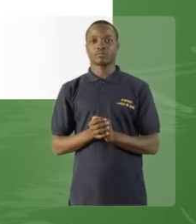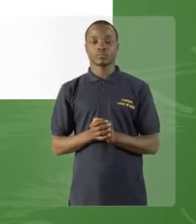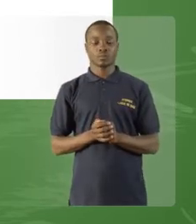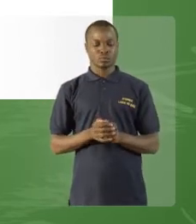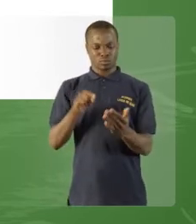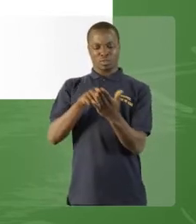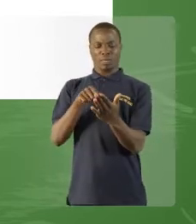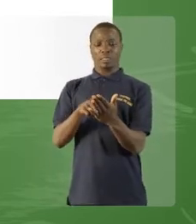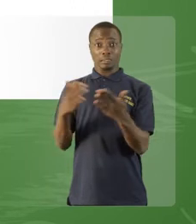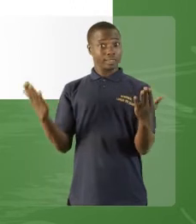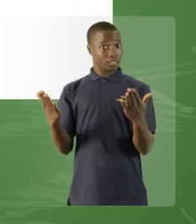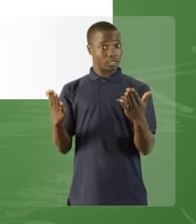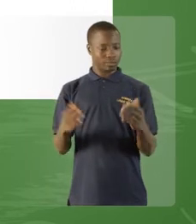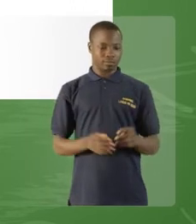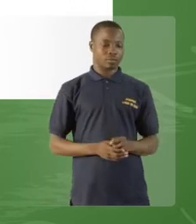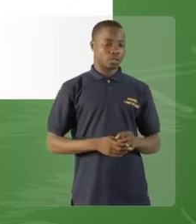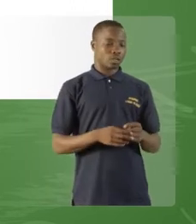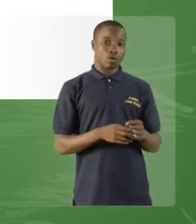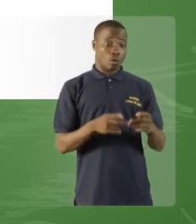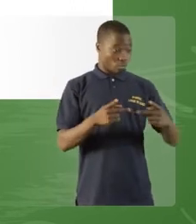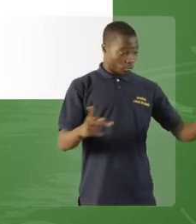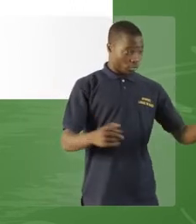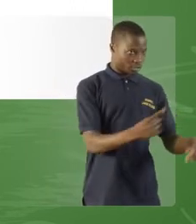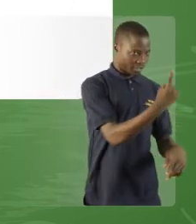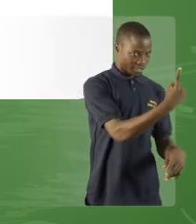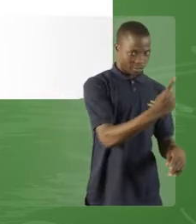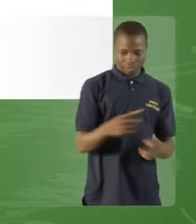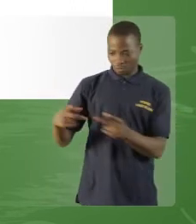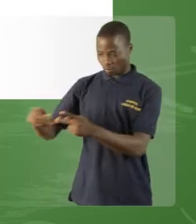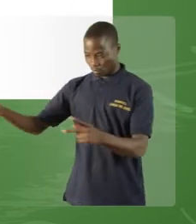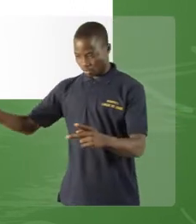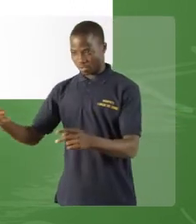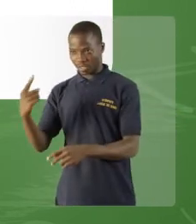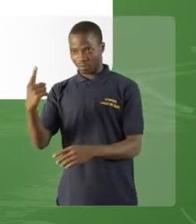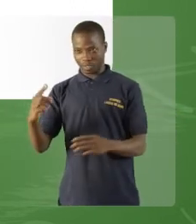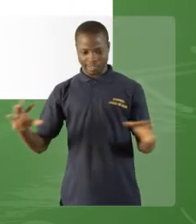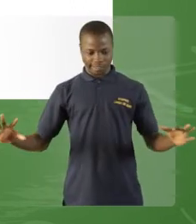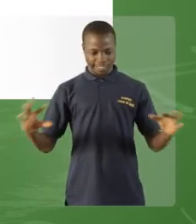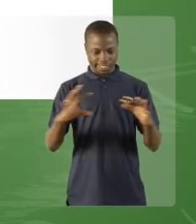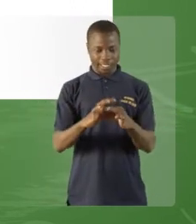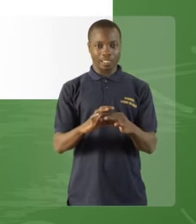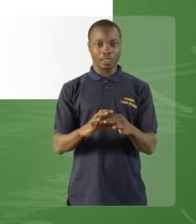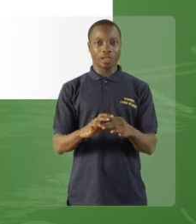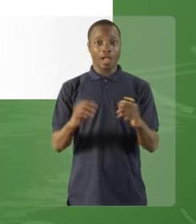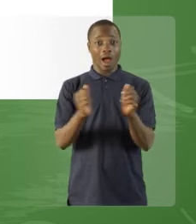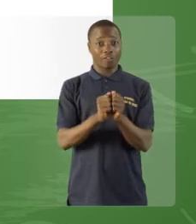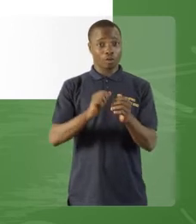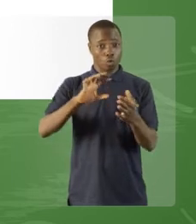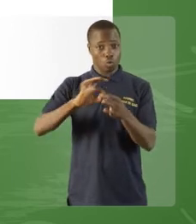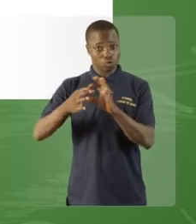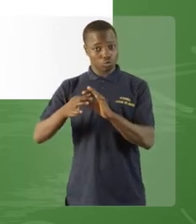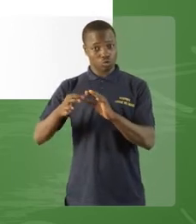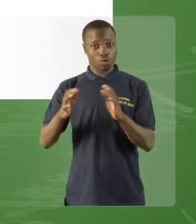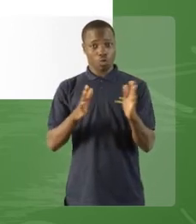proposition de la même phrase « deux ». C'est un bon contribuable. Vous